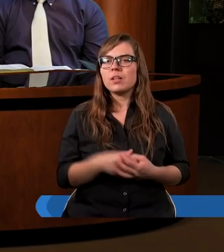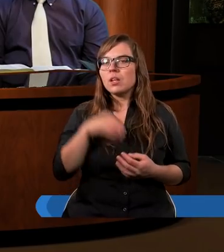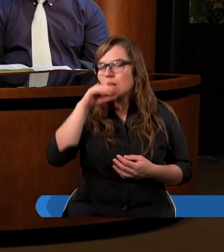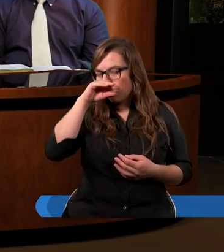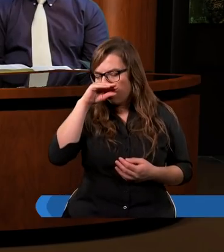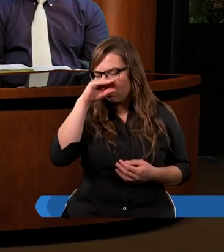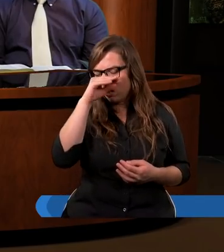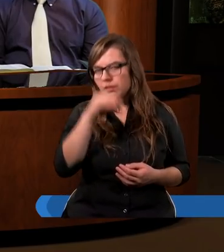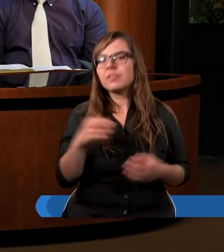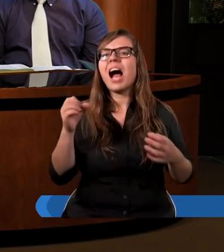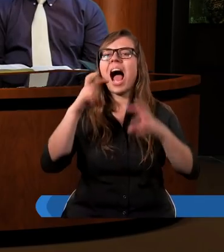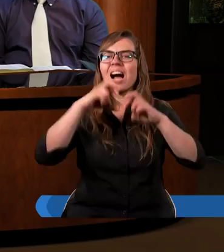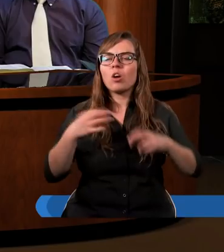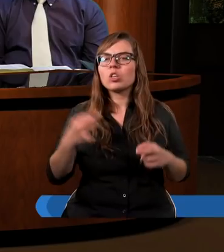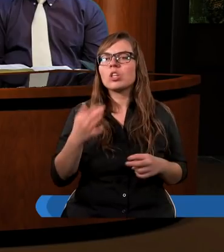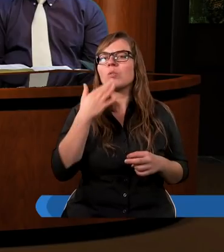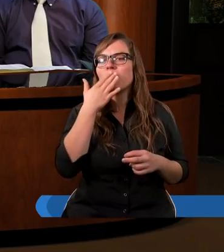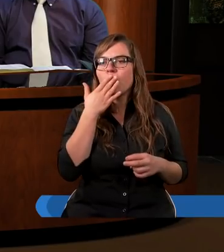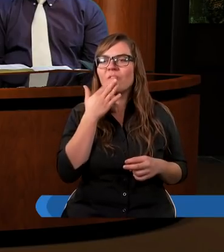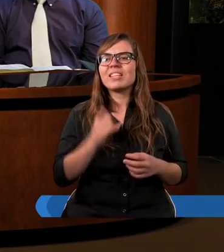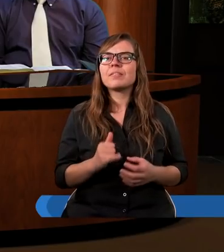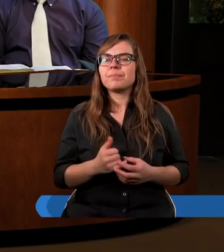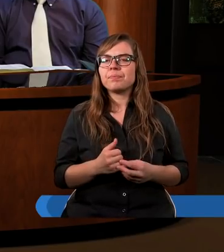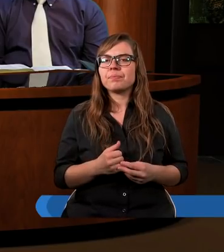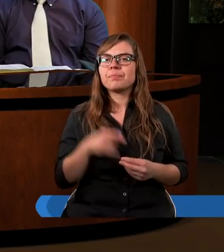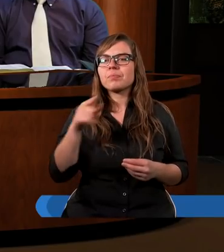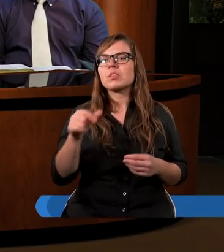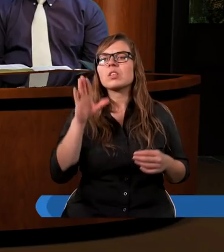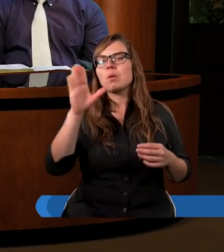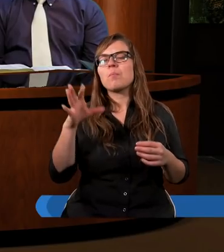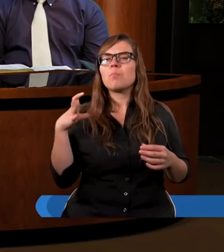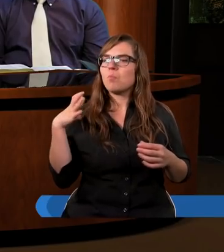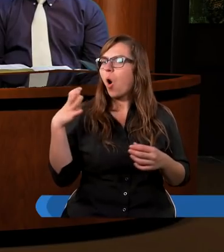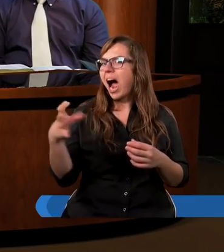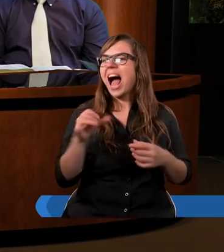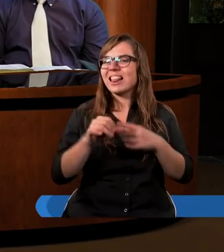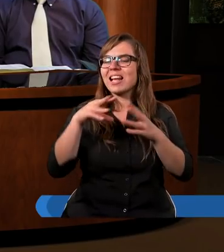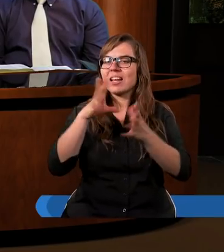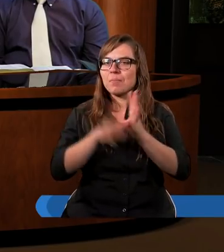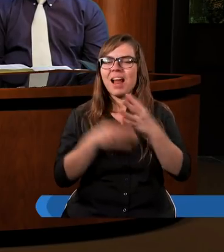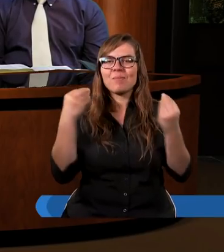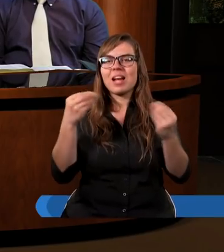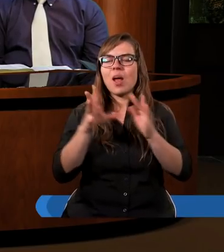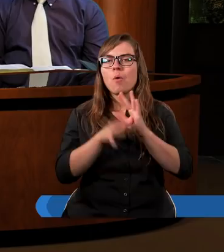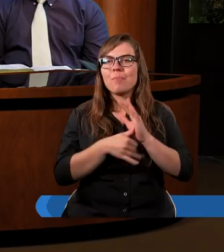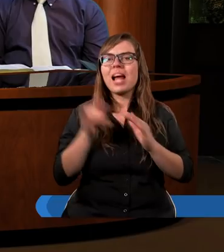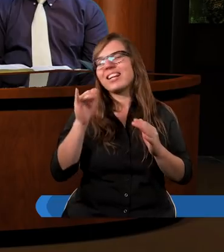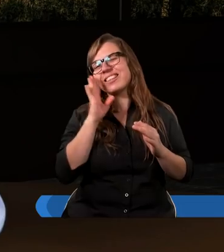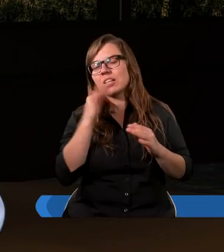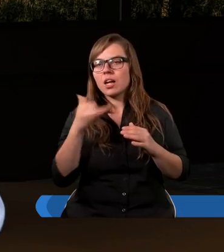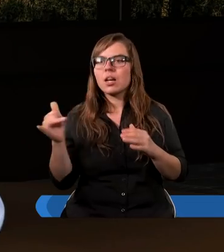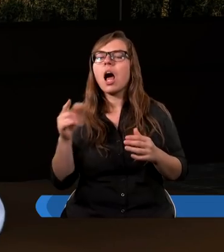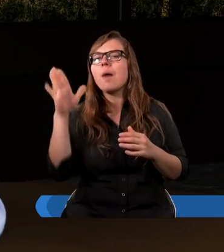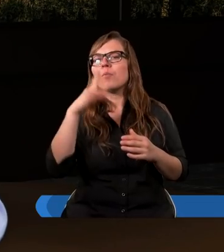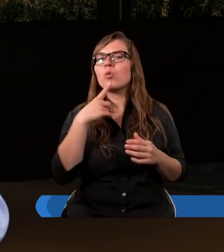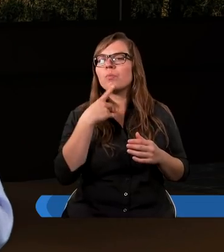Archeologia dzisiaj nam mówi, że to było bogate miasto, wspaniałe miasto i tak dalej. A